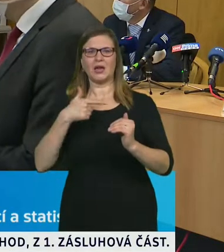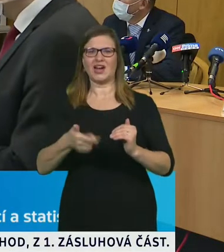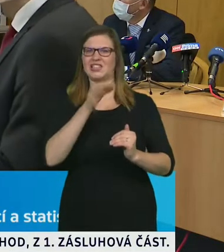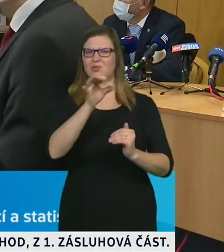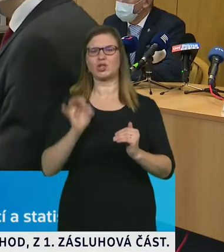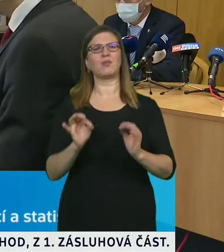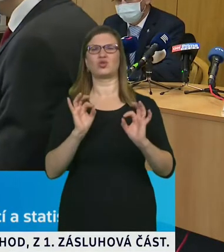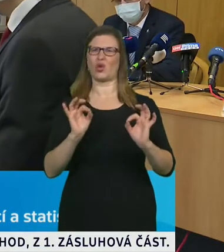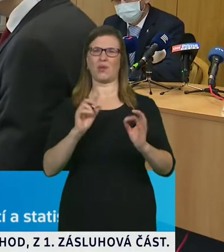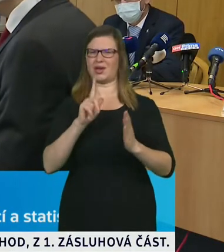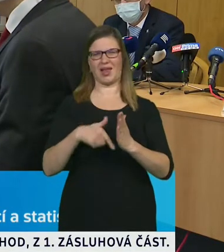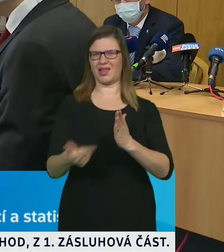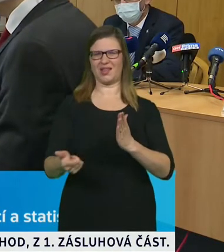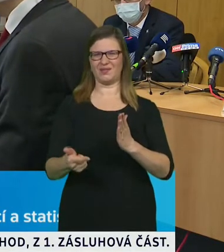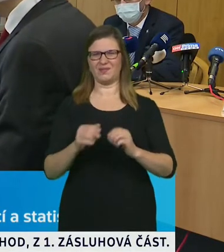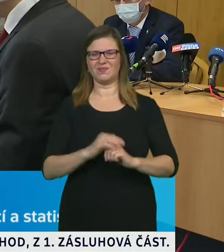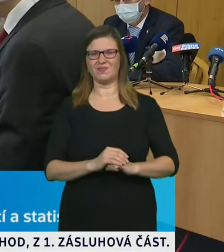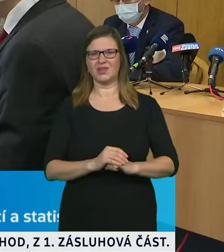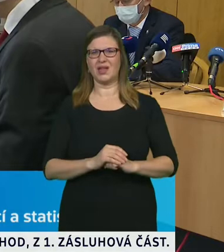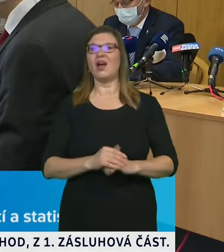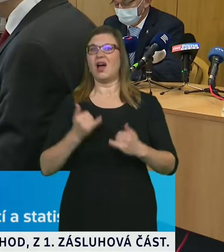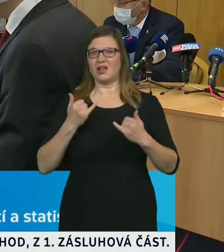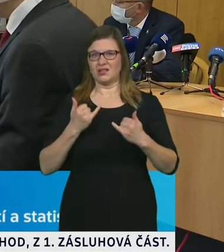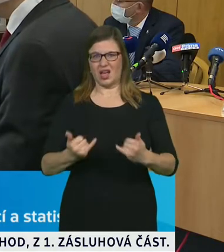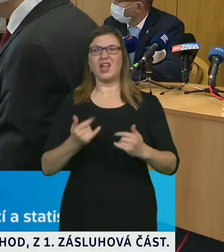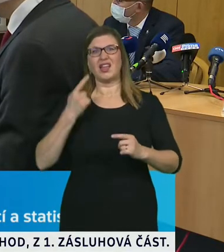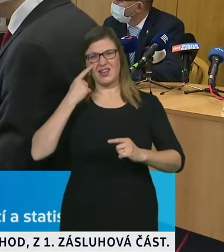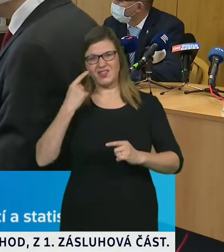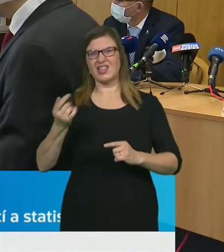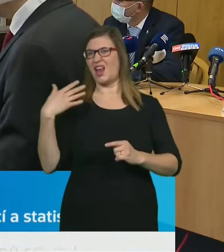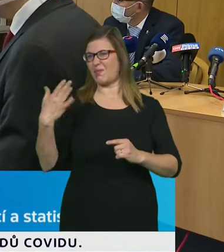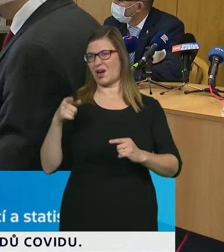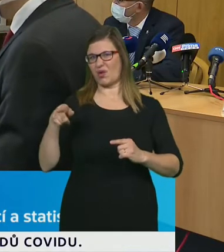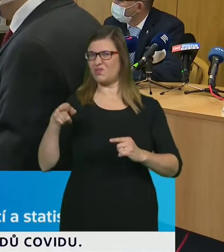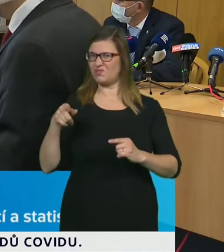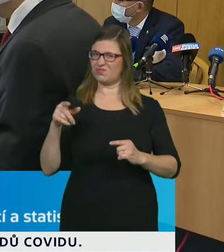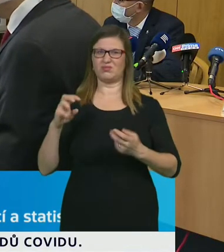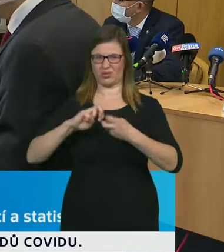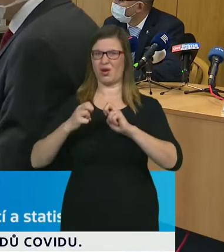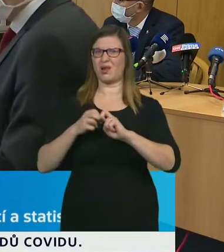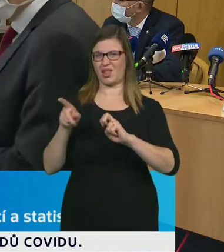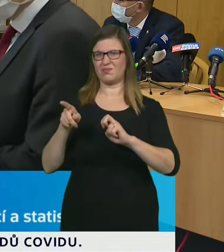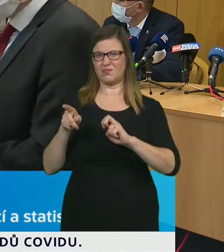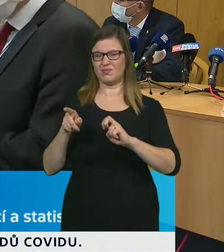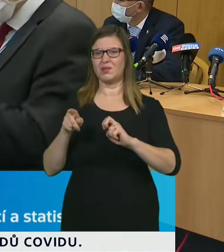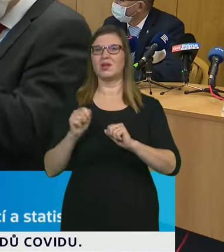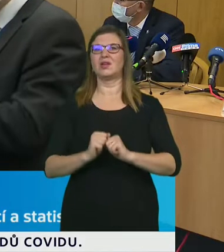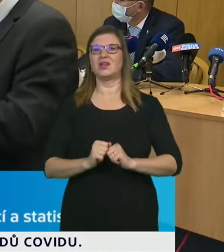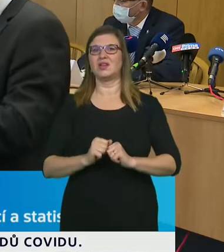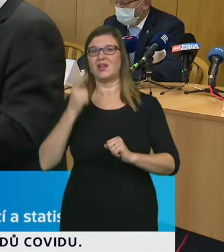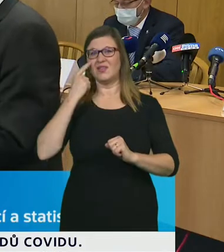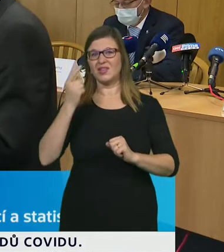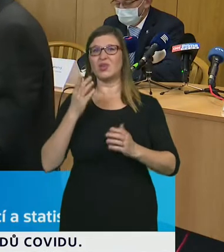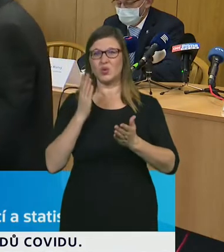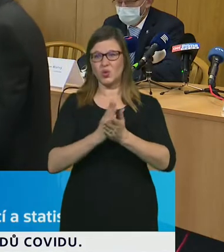A velmi negativně vnímám tu fluktovaci tady napravo, jak vidíte ty poslední hodnoty, s velkou variabilitou, jak se v těch jednotlivých dnech